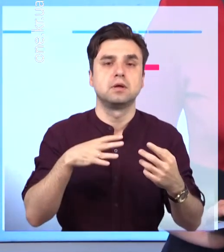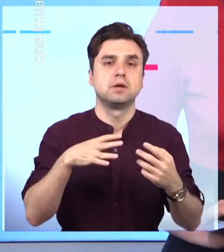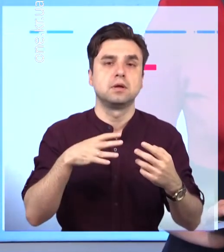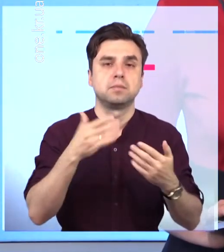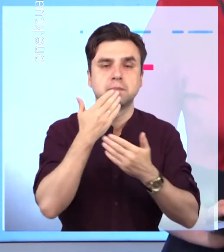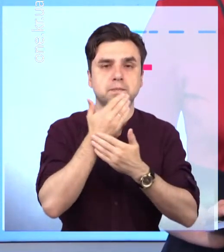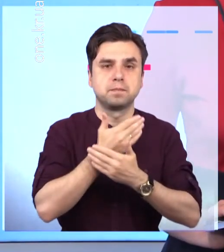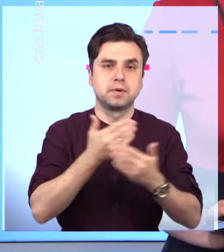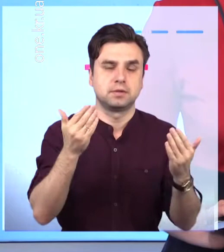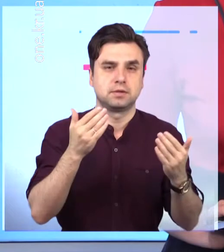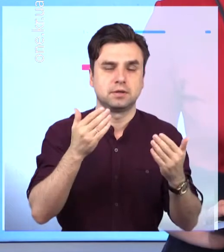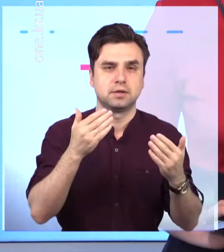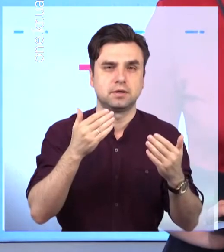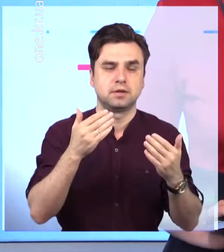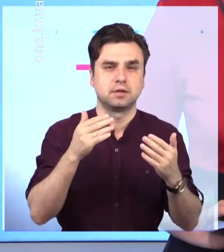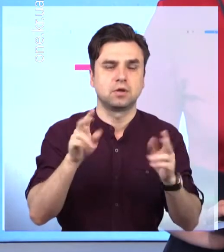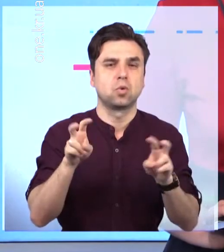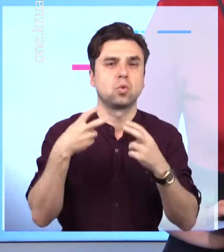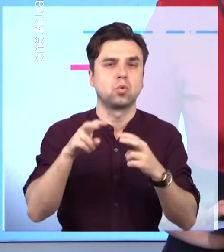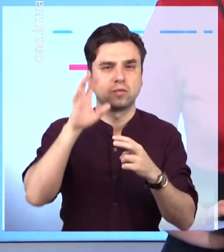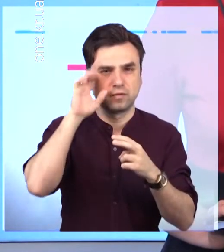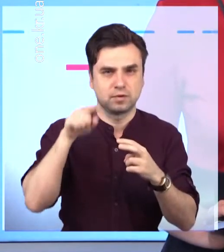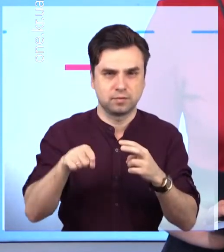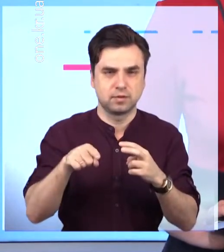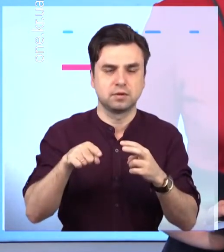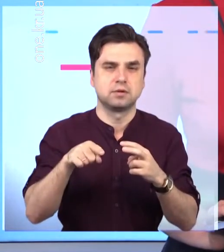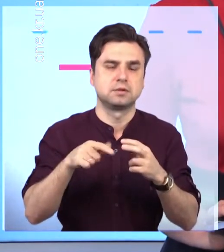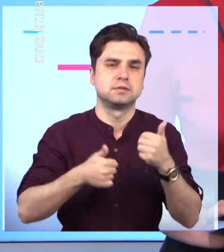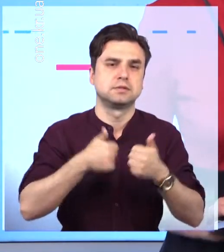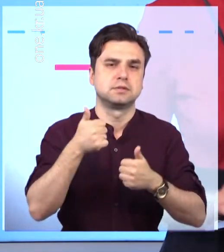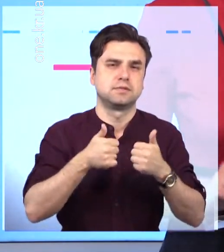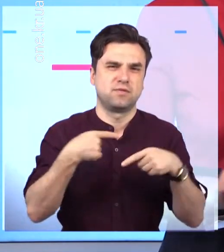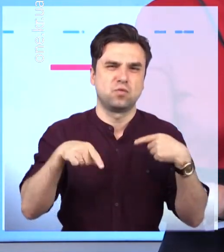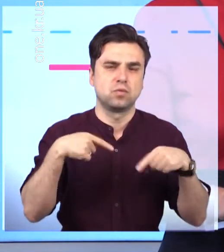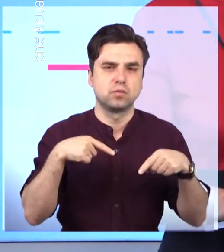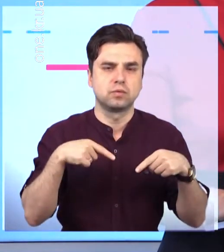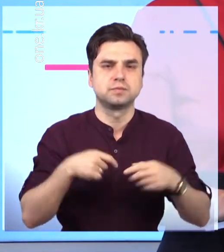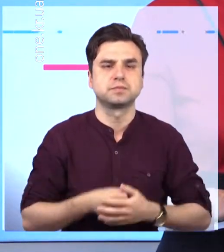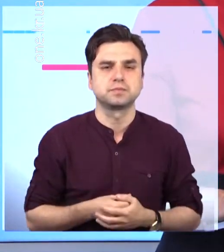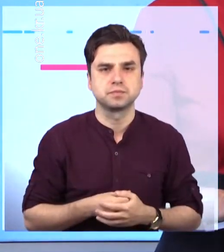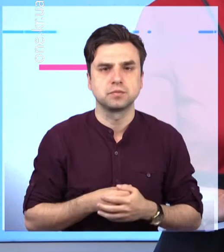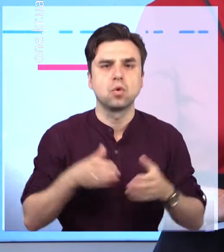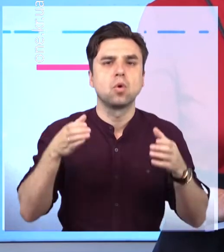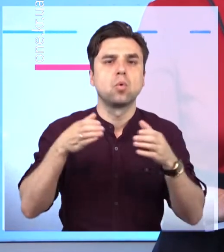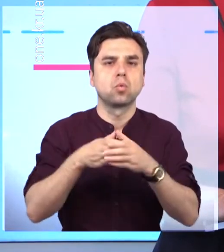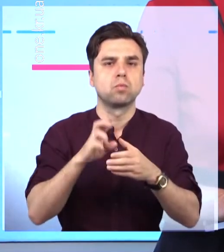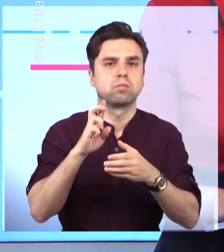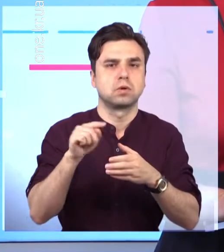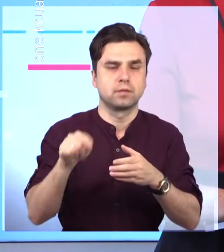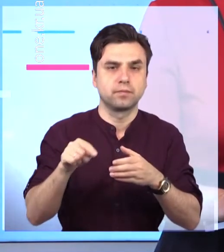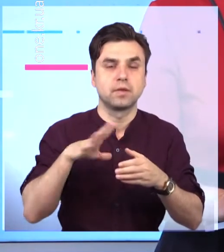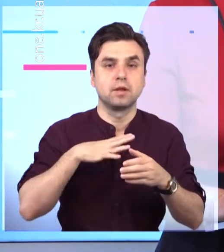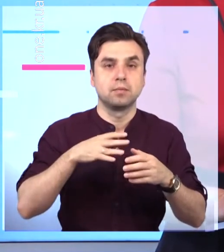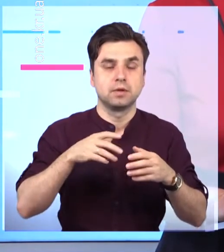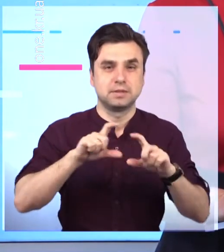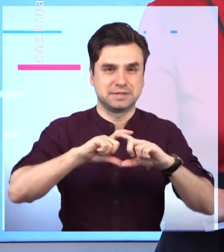Із таким рахунком закінчилась остання для ФК Кривбас зустріч 26-го туру другої ліги групи Б сезону 20-21. І